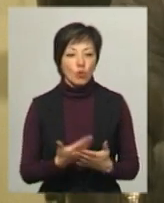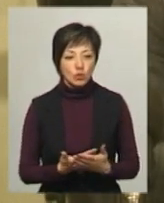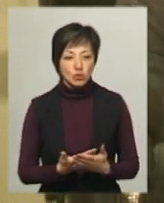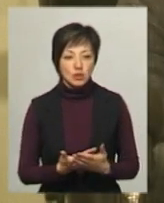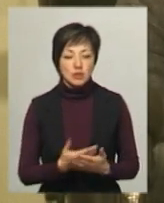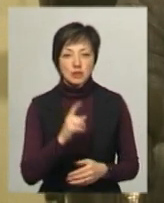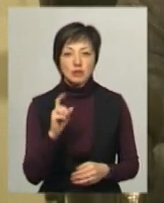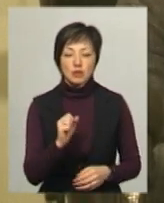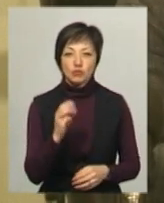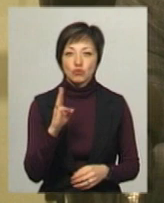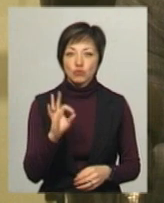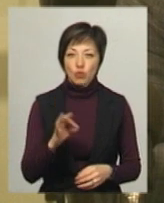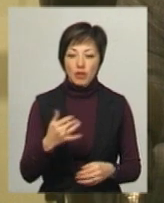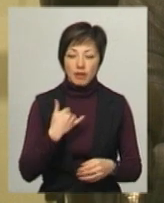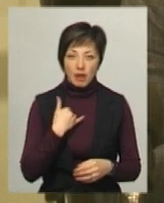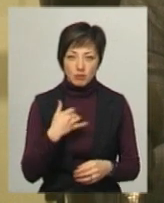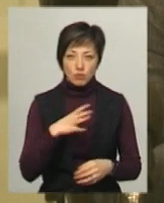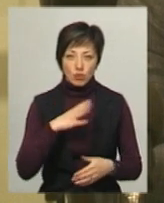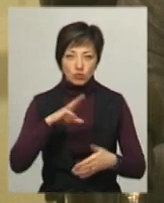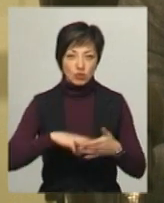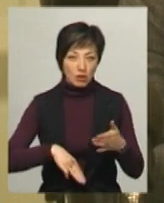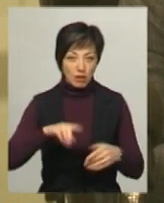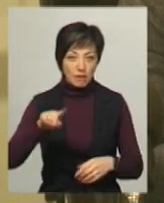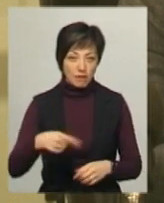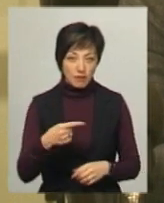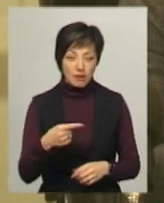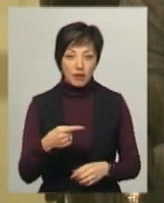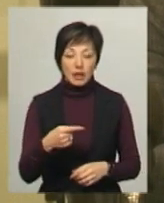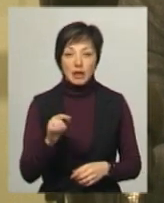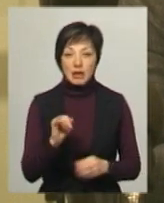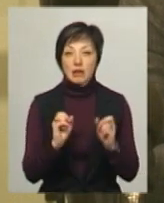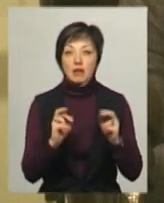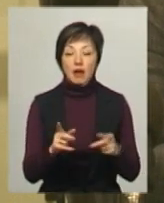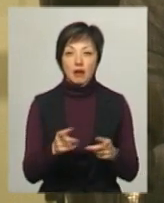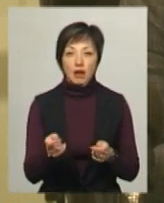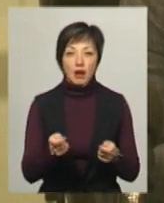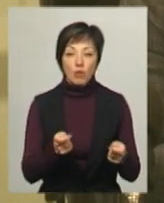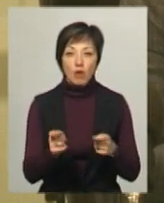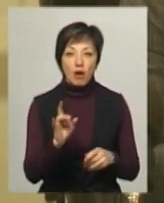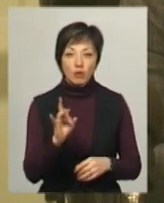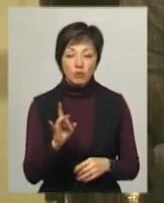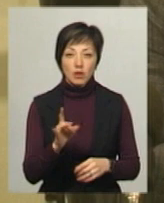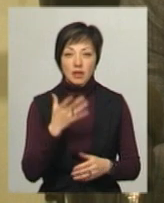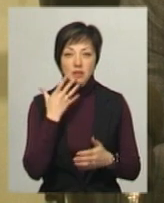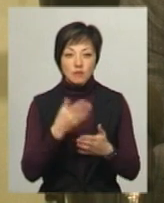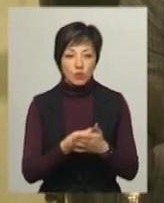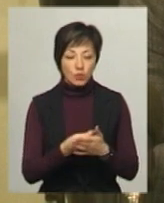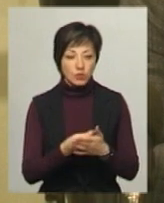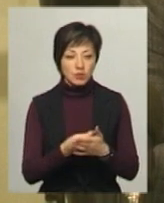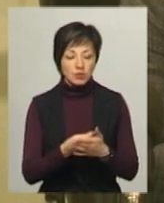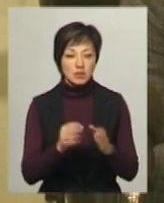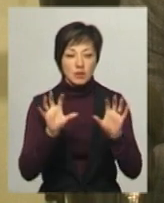за що на нас було накладено штраф, і як регулятор на свої ж